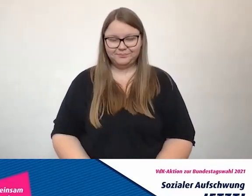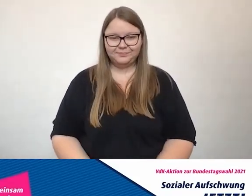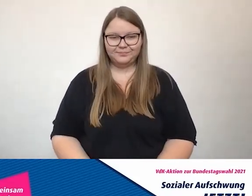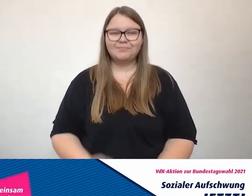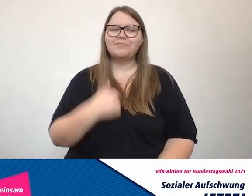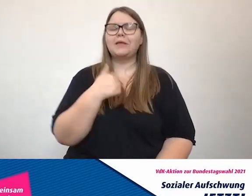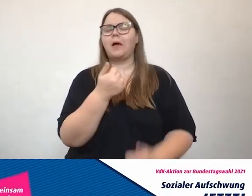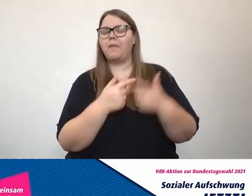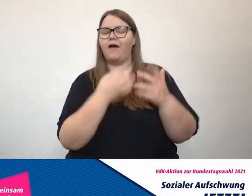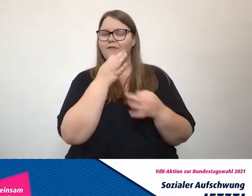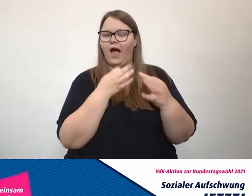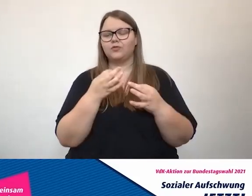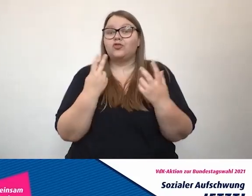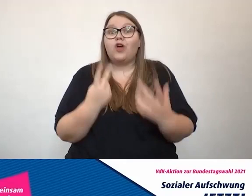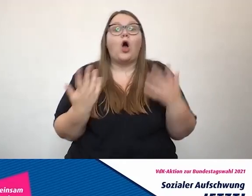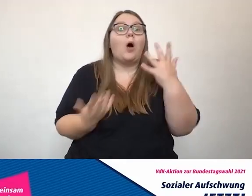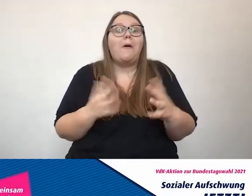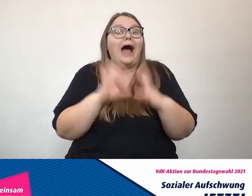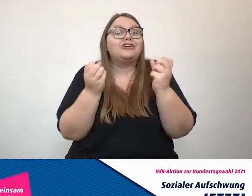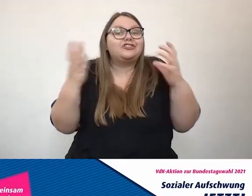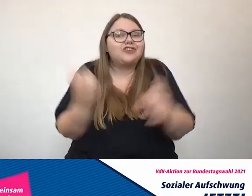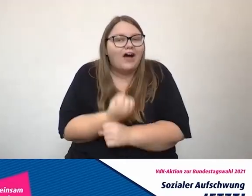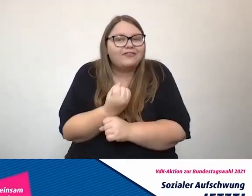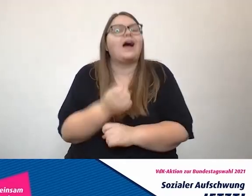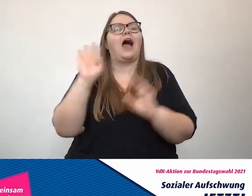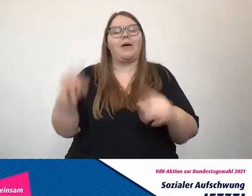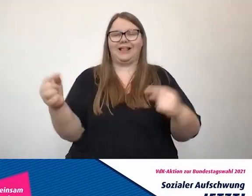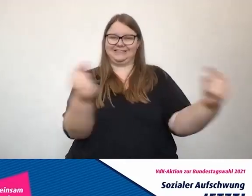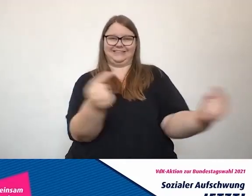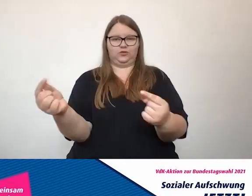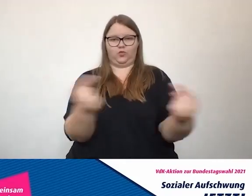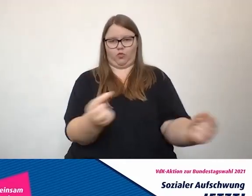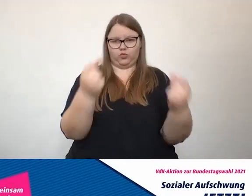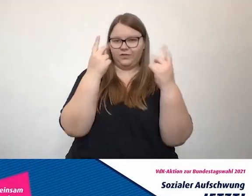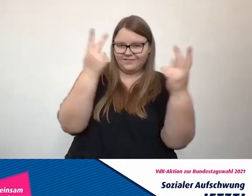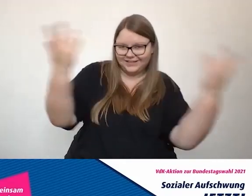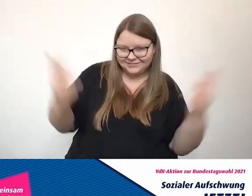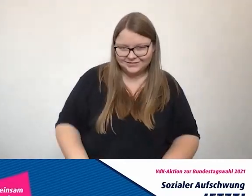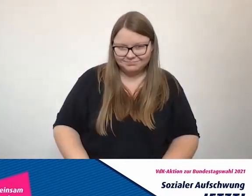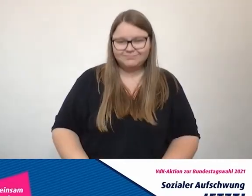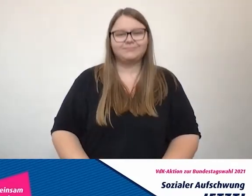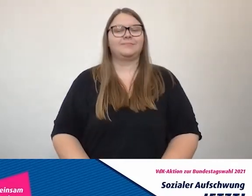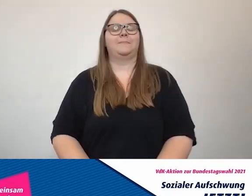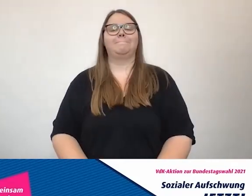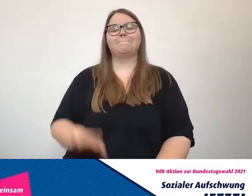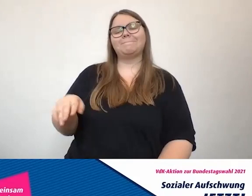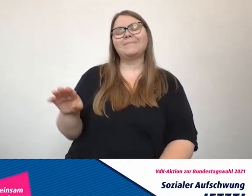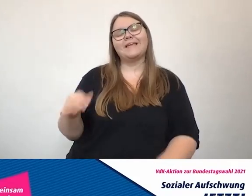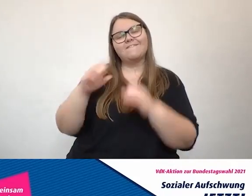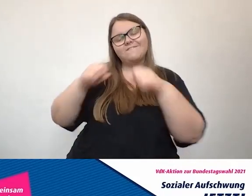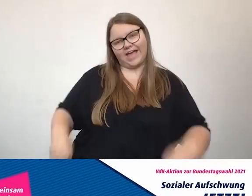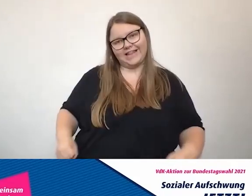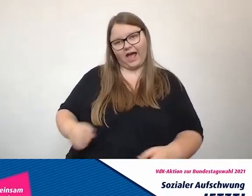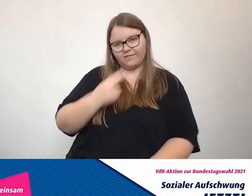die habe ich mir noch aufgeschrieben. Müssen wir mal gucken, ob wir die abarbeiten. Ansonsten ist ja die Diskussion nochmal etwas Wichtiges. Verena, bevor wir in